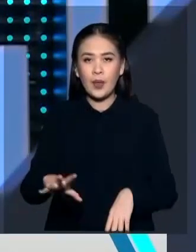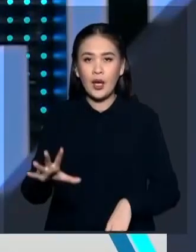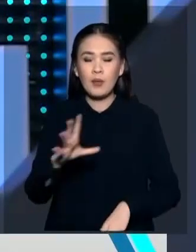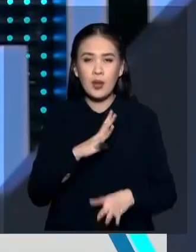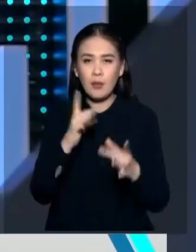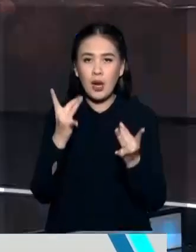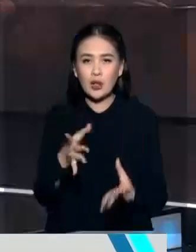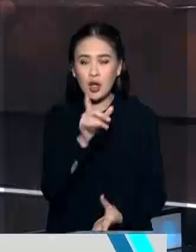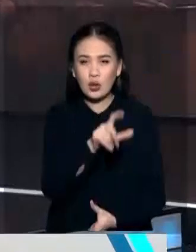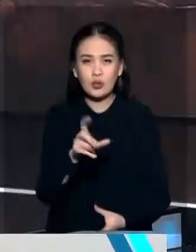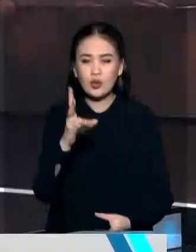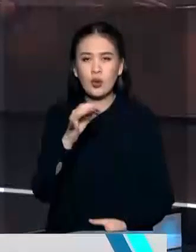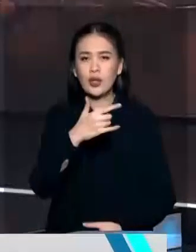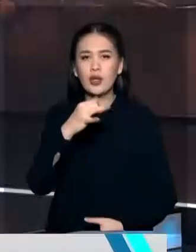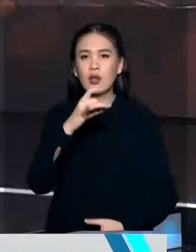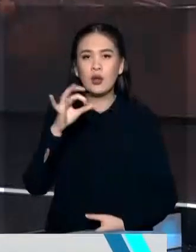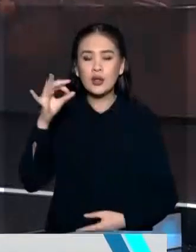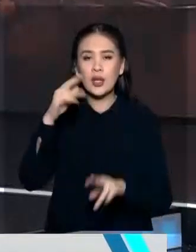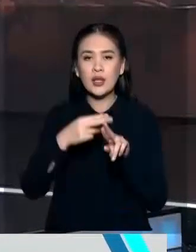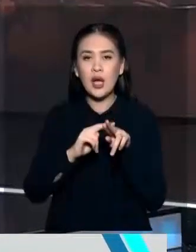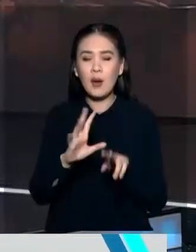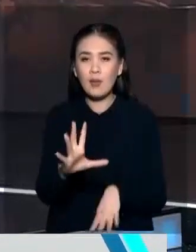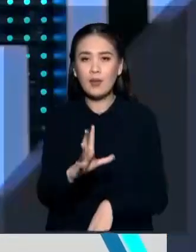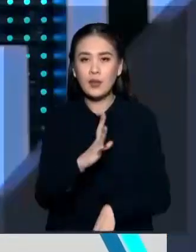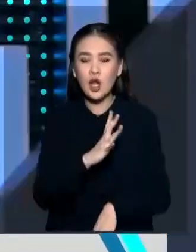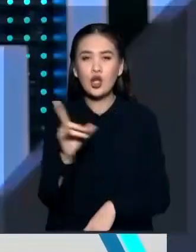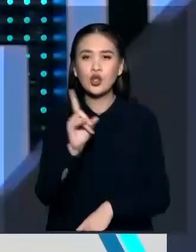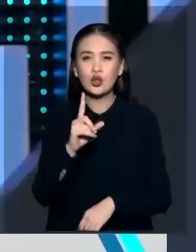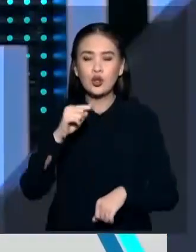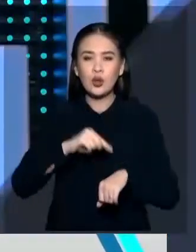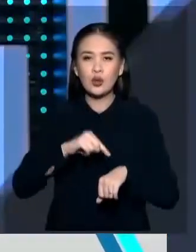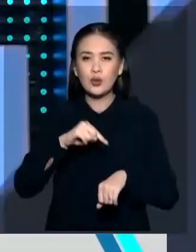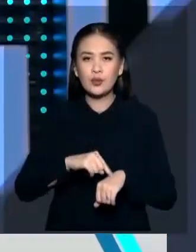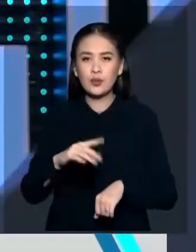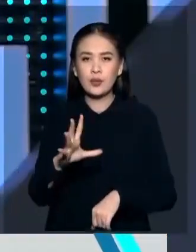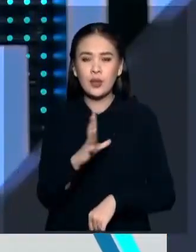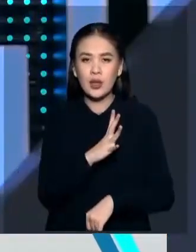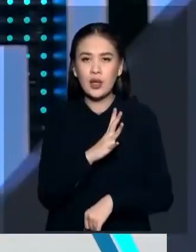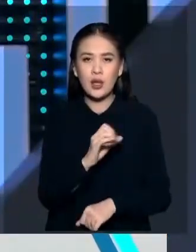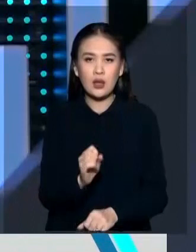простые люди, но герои среди нас. А что вызвало в себе самый большой эмоциональный отклик?